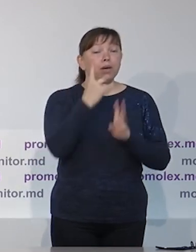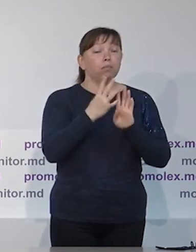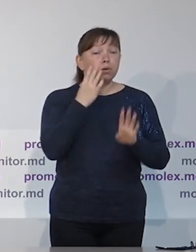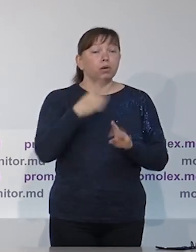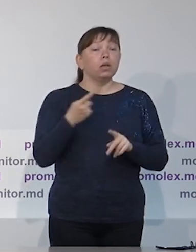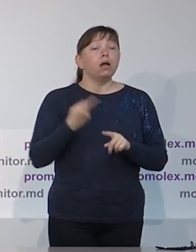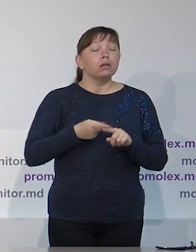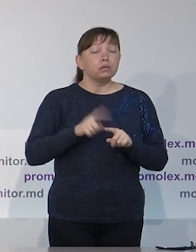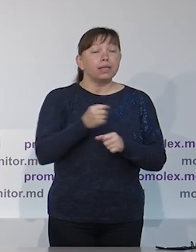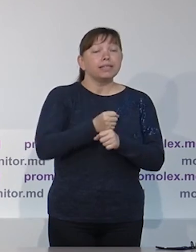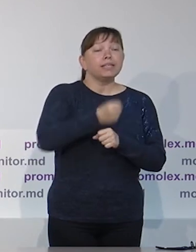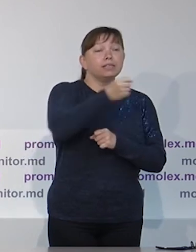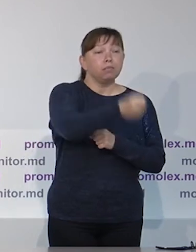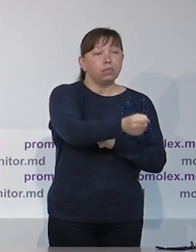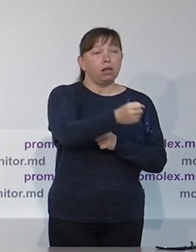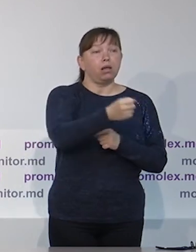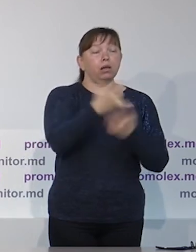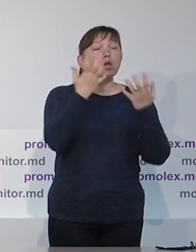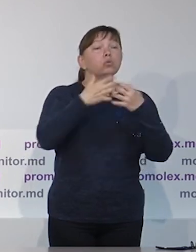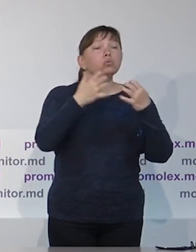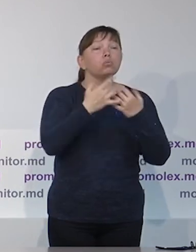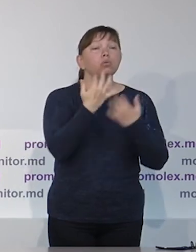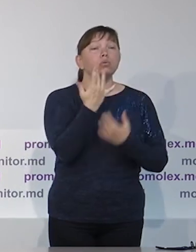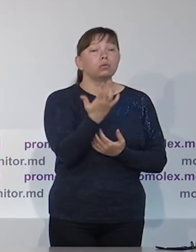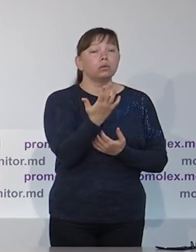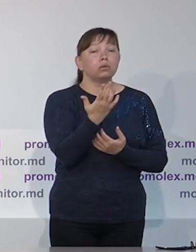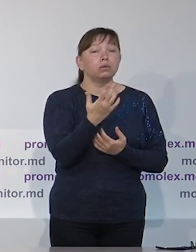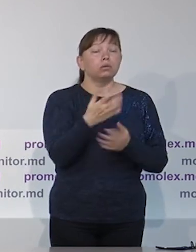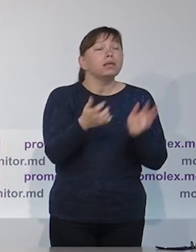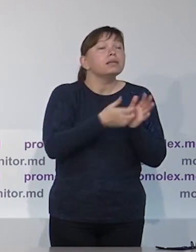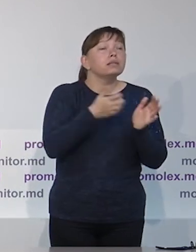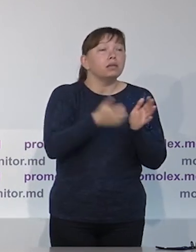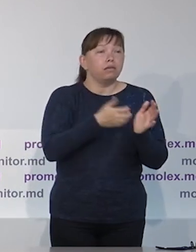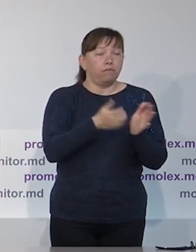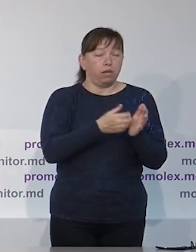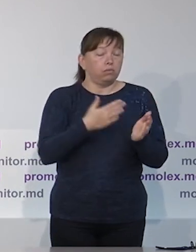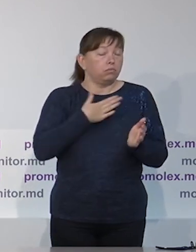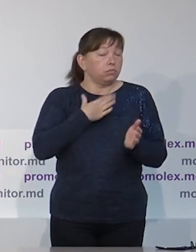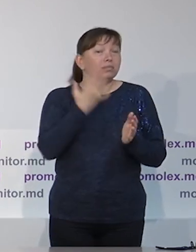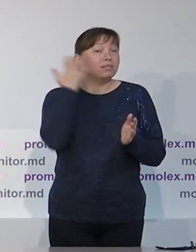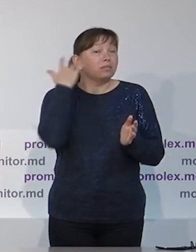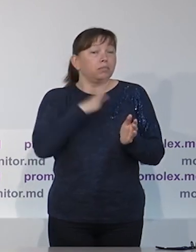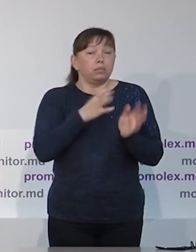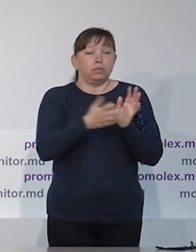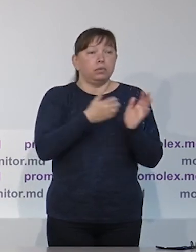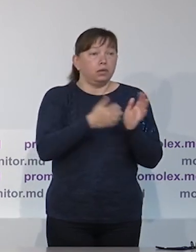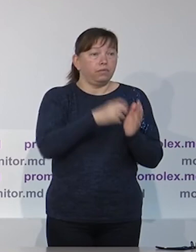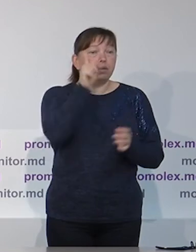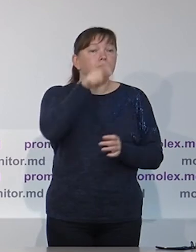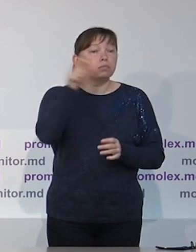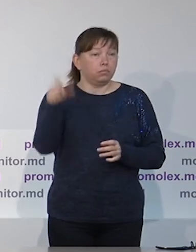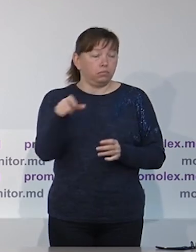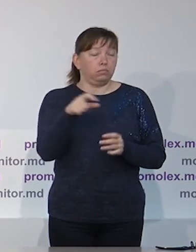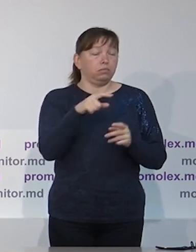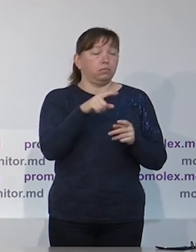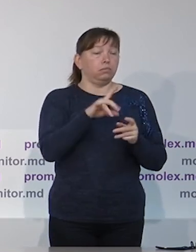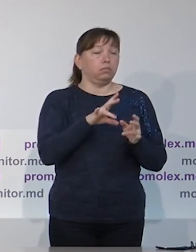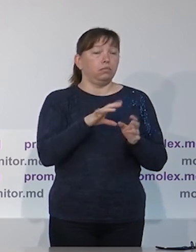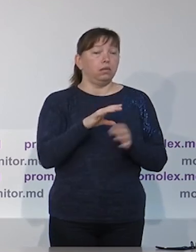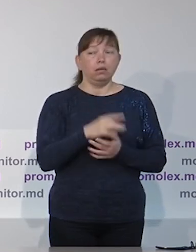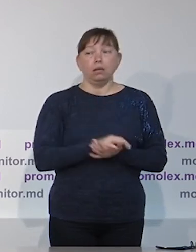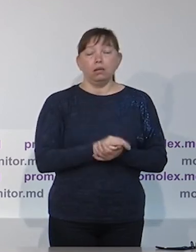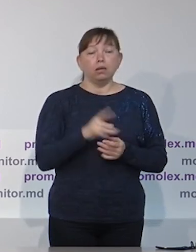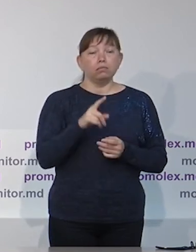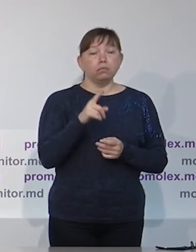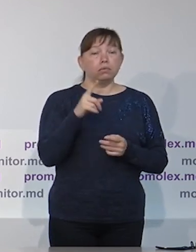отчетов по мониторингу, мы обращаем внимание на несколько проблемных аспектов. В первую очередь говорим о назначении